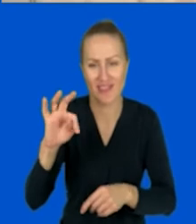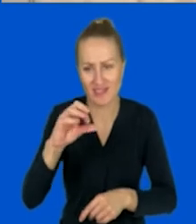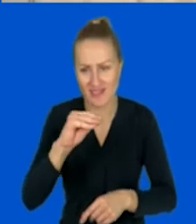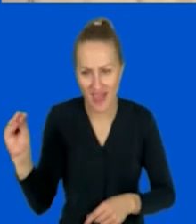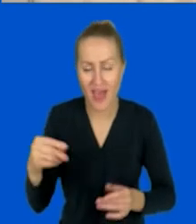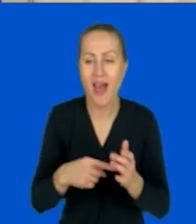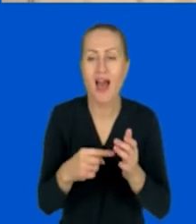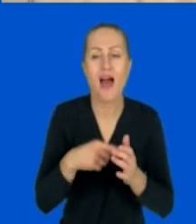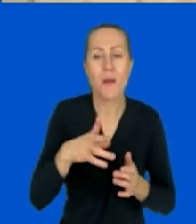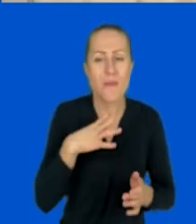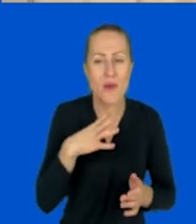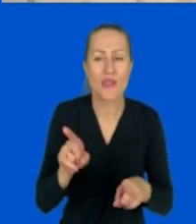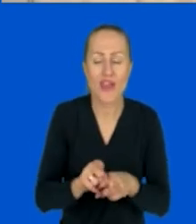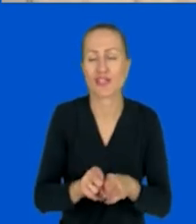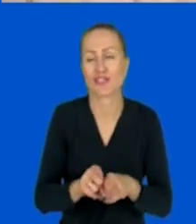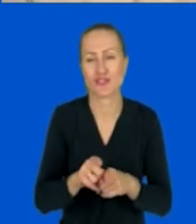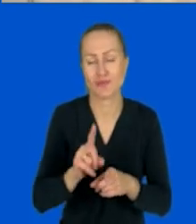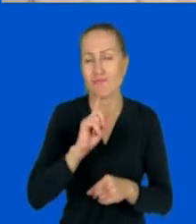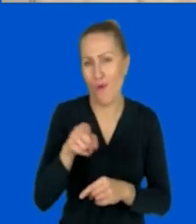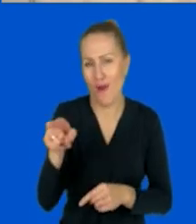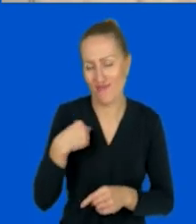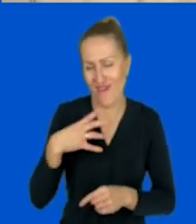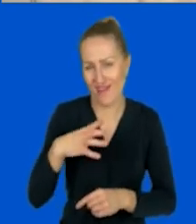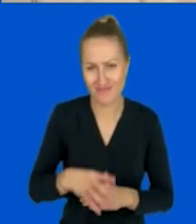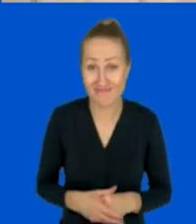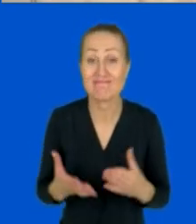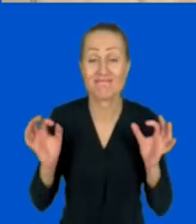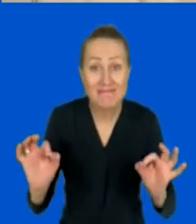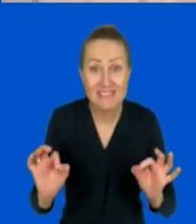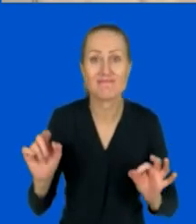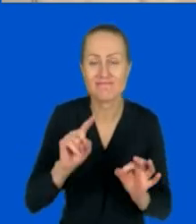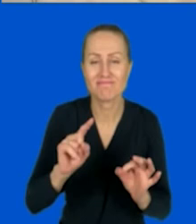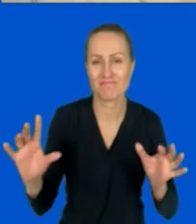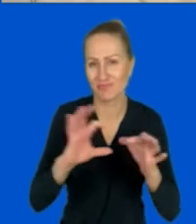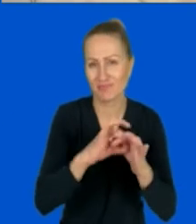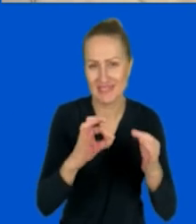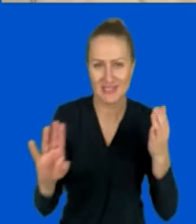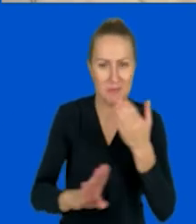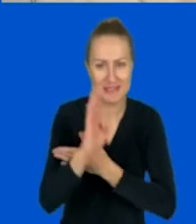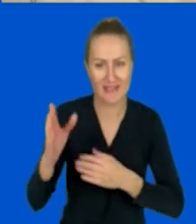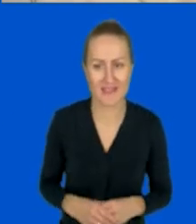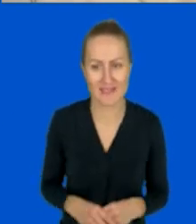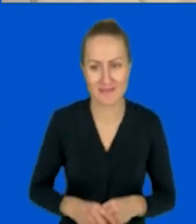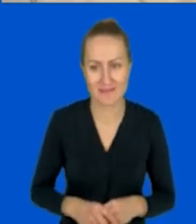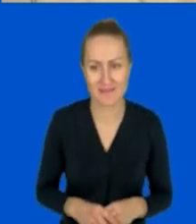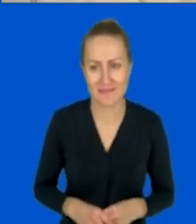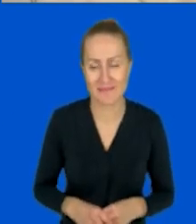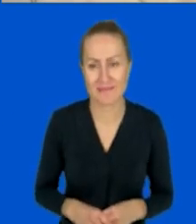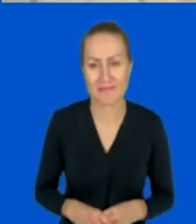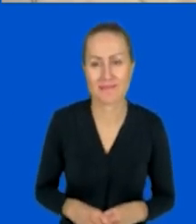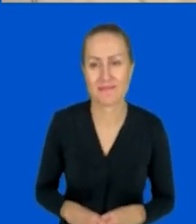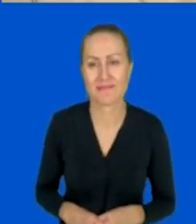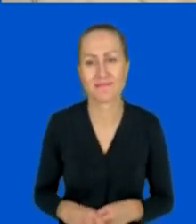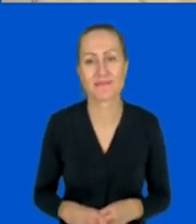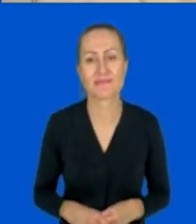też polecam. Dobra, wracamy do prezentacji. W prezentacji,